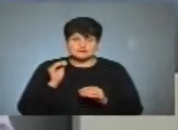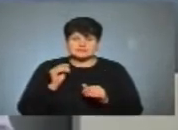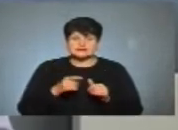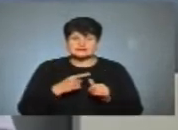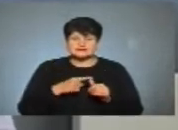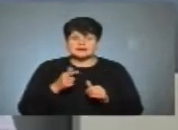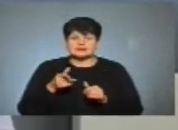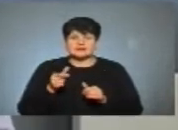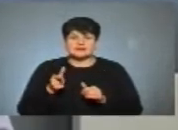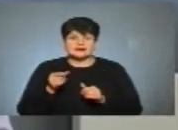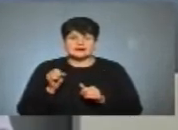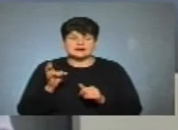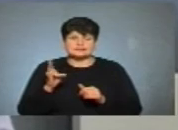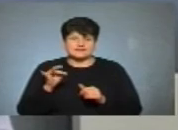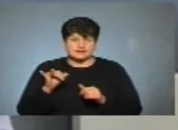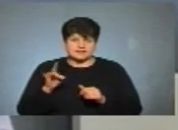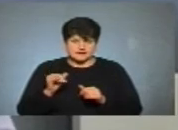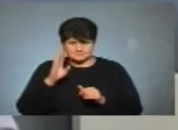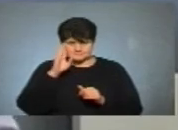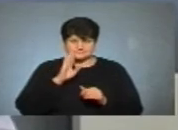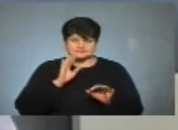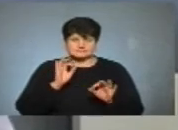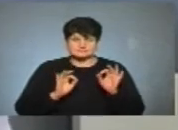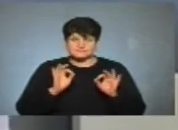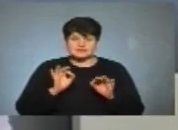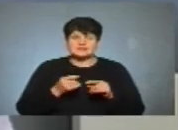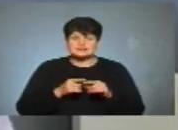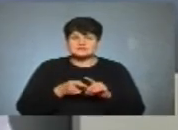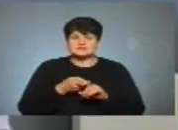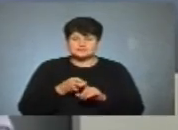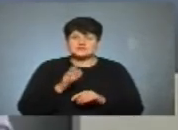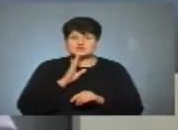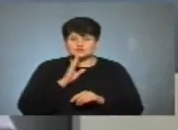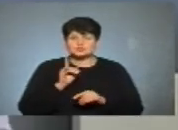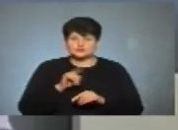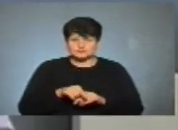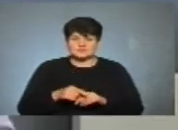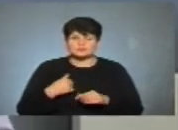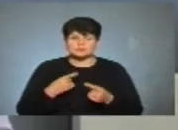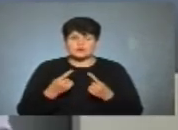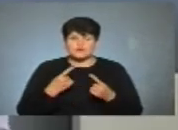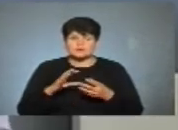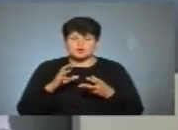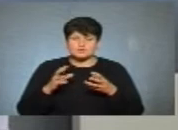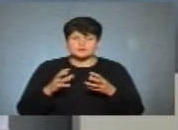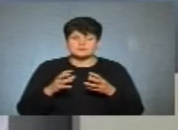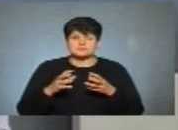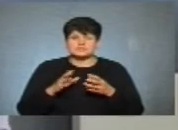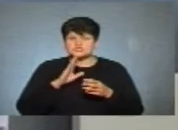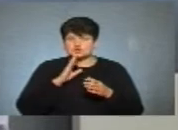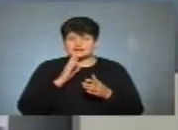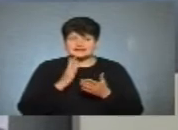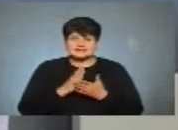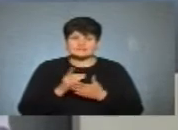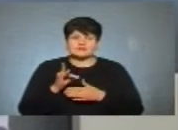називає там гендер і так далі, чи гендерна квота, він стосується величезної кількості, в тому числі жінок. Якщо ми говоримо про 500 жінок, які зараз є у списку